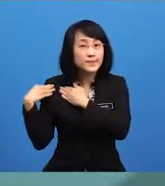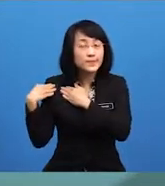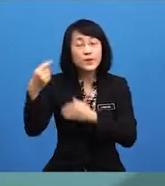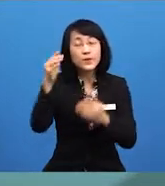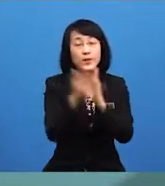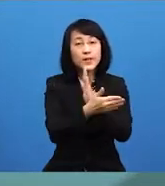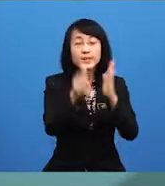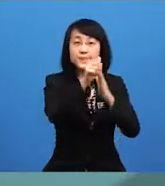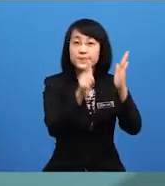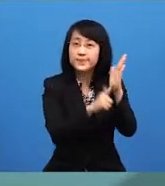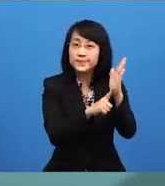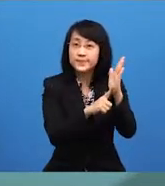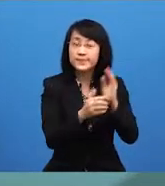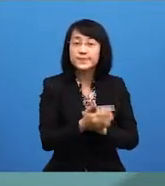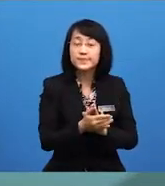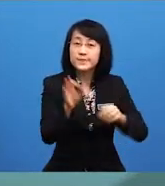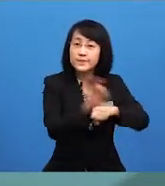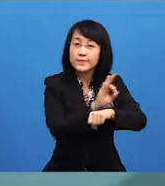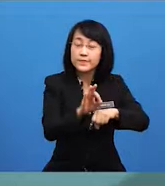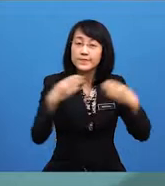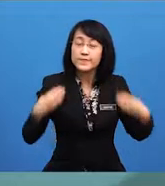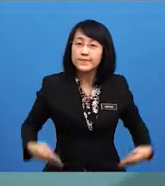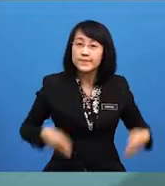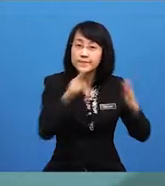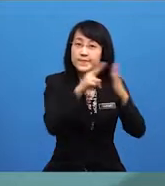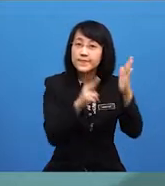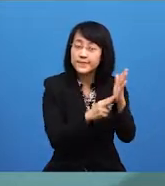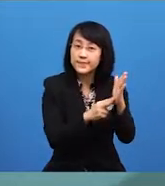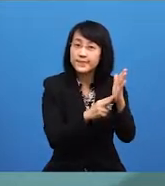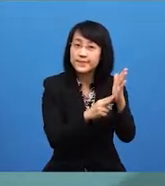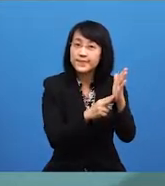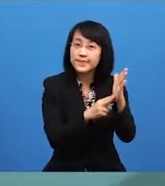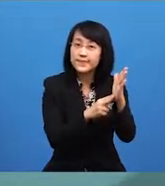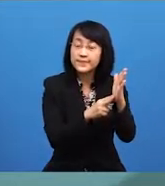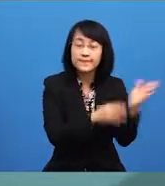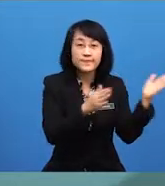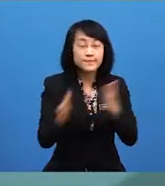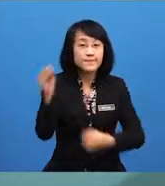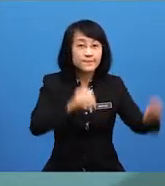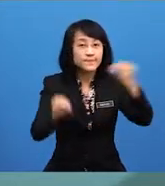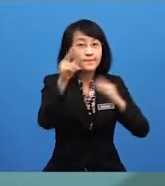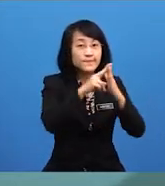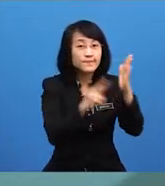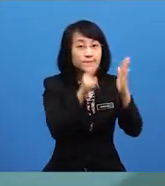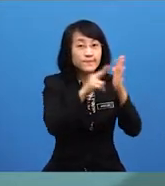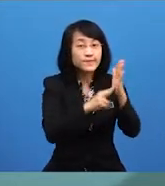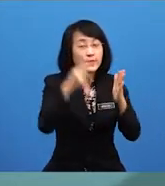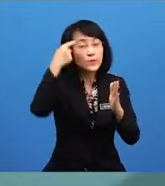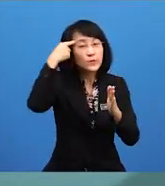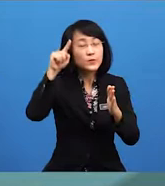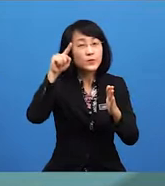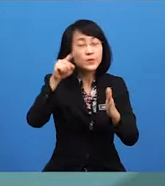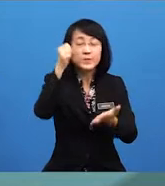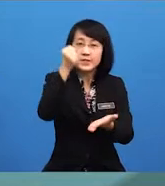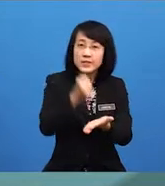perlembagaan. Fungsi badan perundangan adalah menggubal undang-undang bagi menjamin